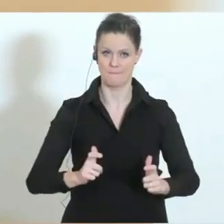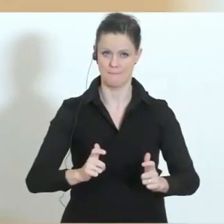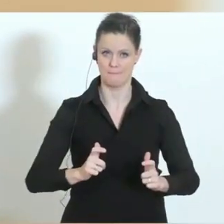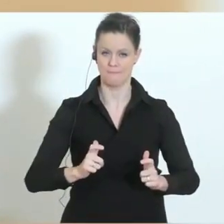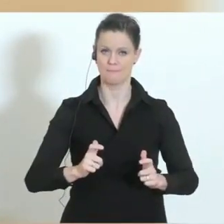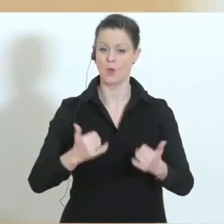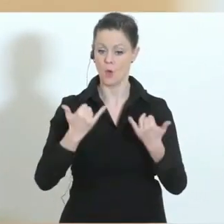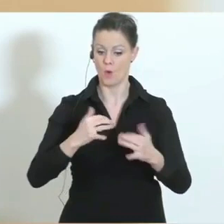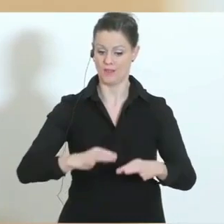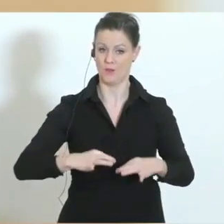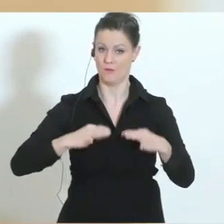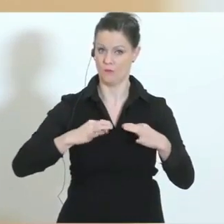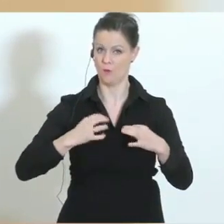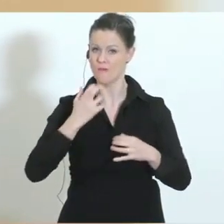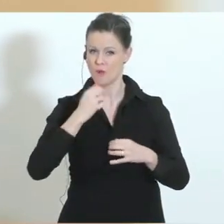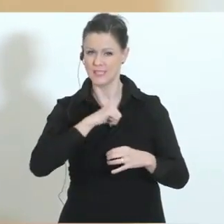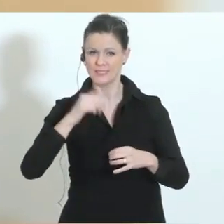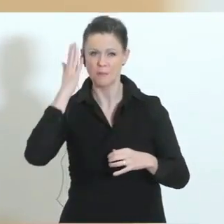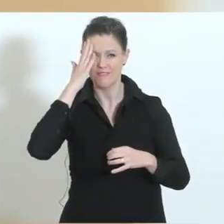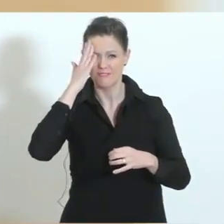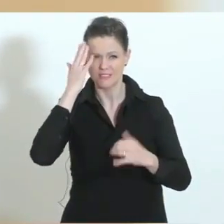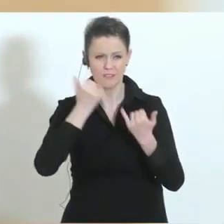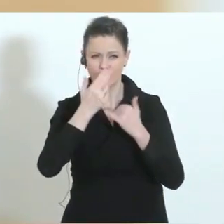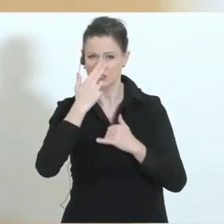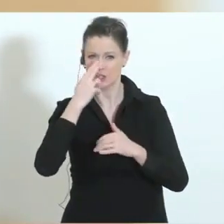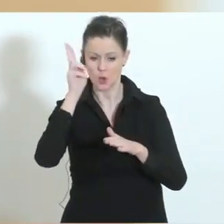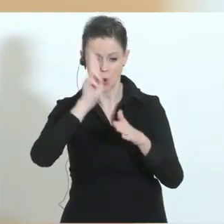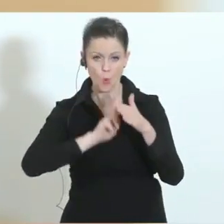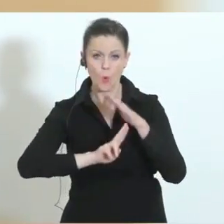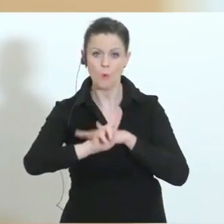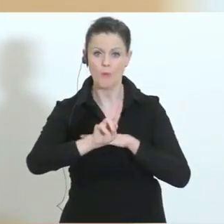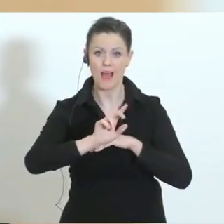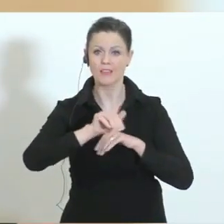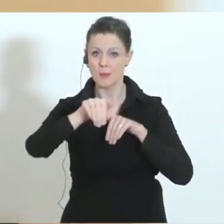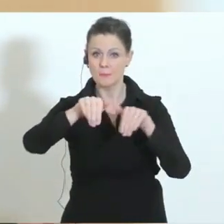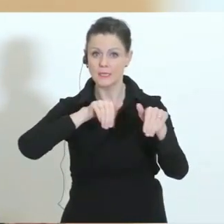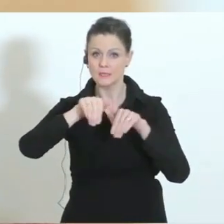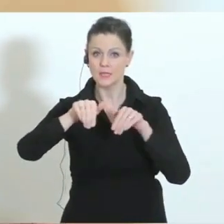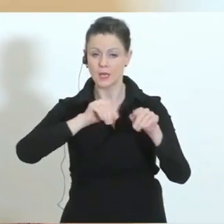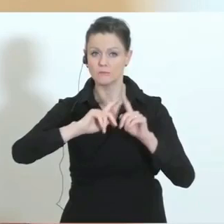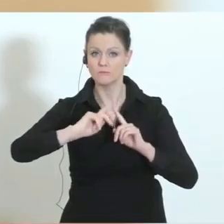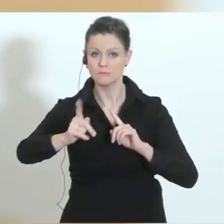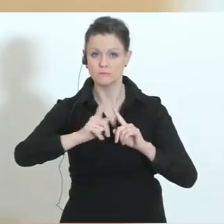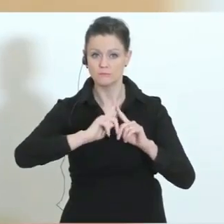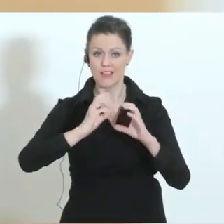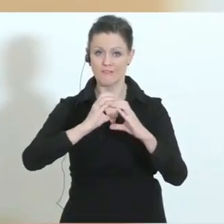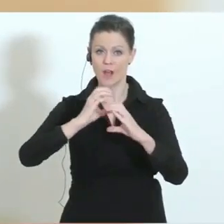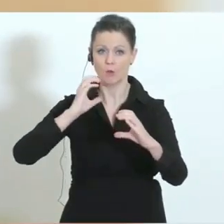Ich bin selbst heute in der Früh, um mir ein Bild zu machen, mit der U-Bahn ins Ministerium gefahren. Drei Leute im Waggon,